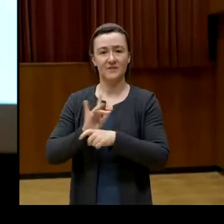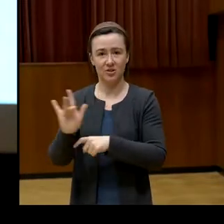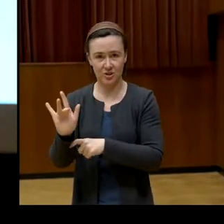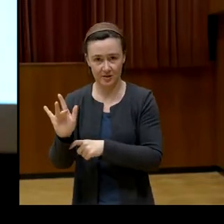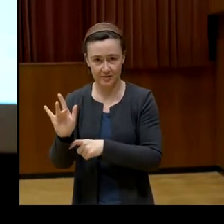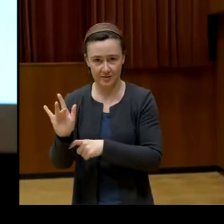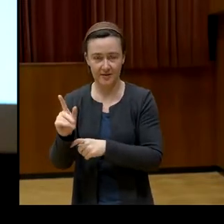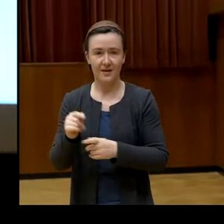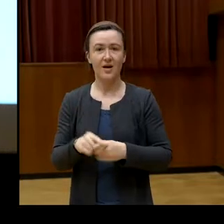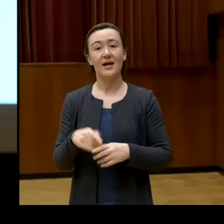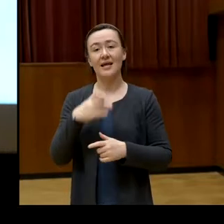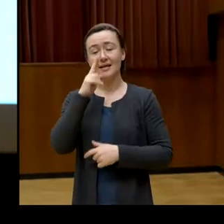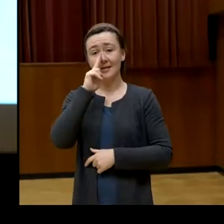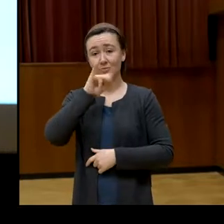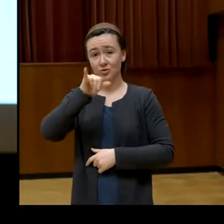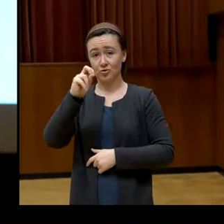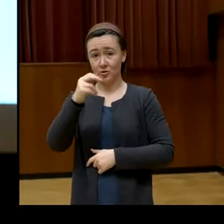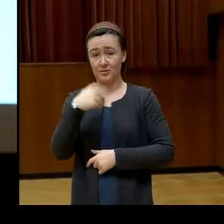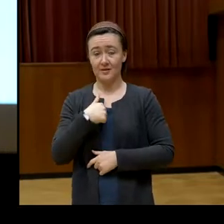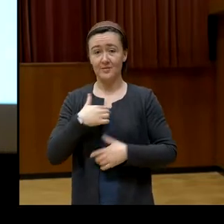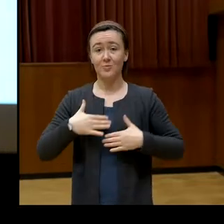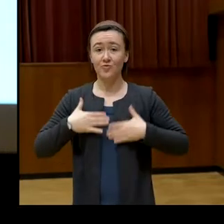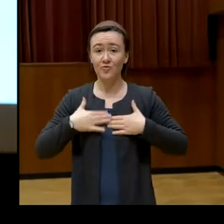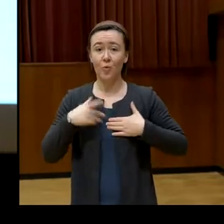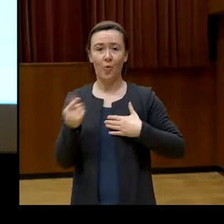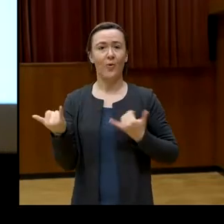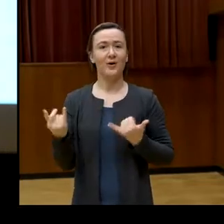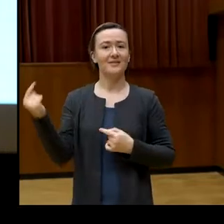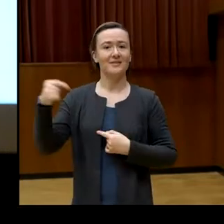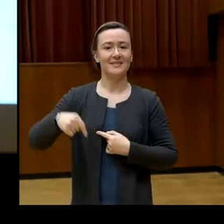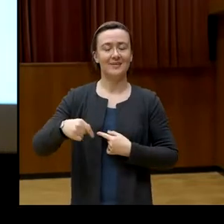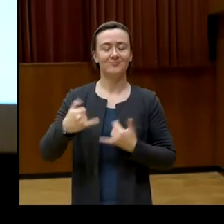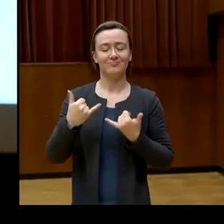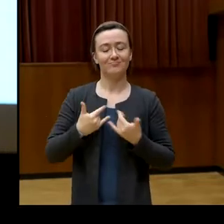bin sehr froh, dass du heute da bist und möchte dir jetzt mal das Wort übergeben. Danke.